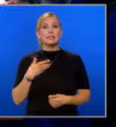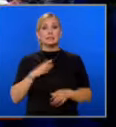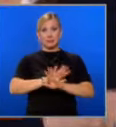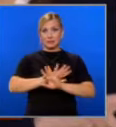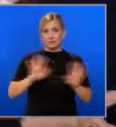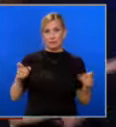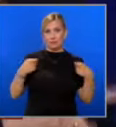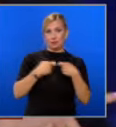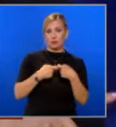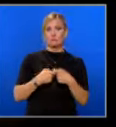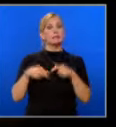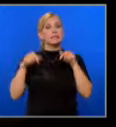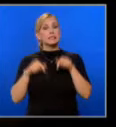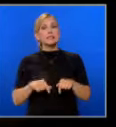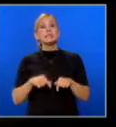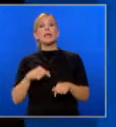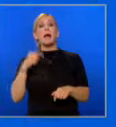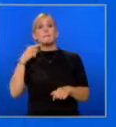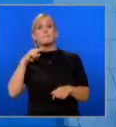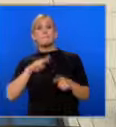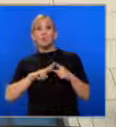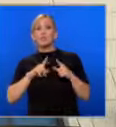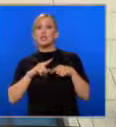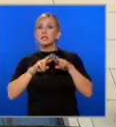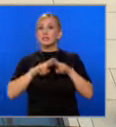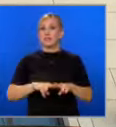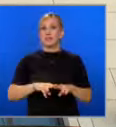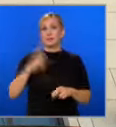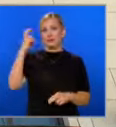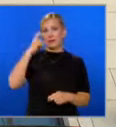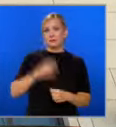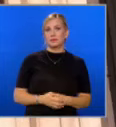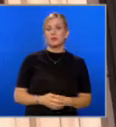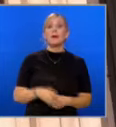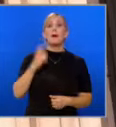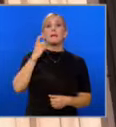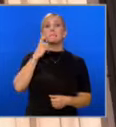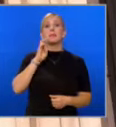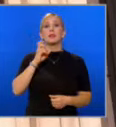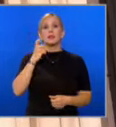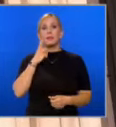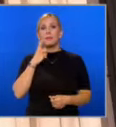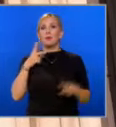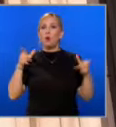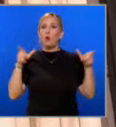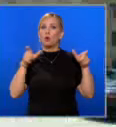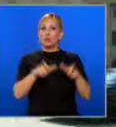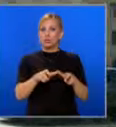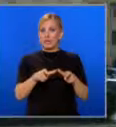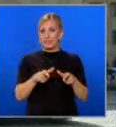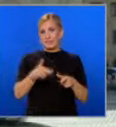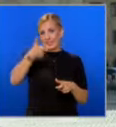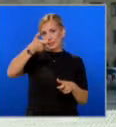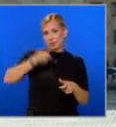войната. Сега Путин щеше да седи в Киев. БНБ налага ограничения за отпускането на ипотачни